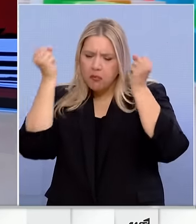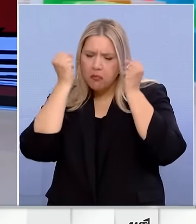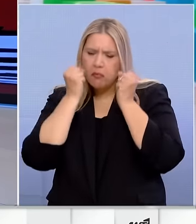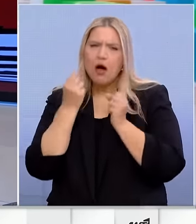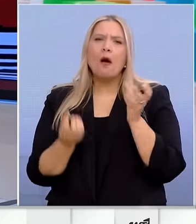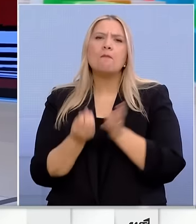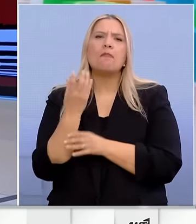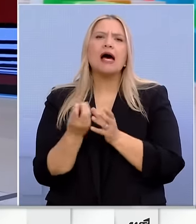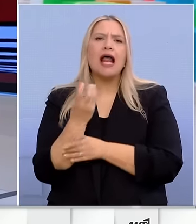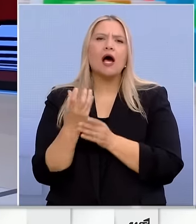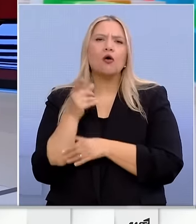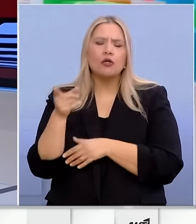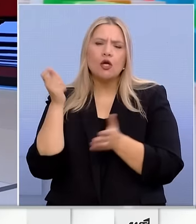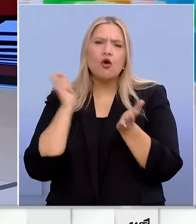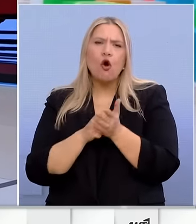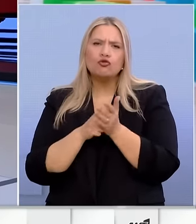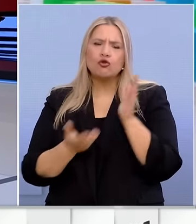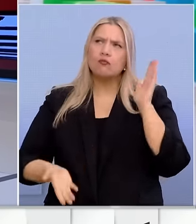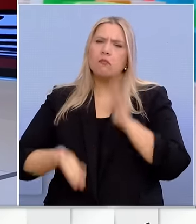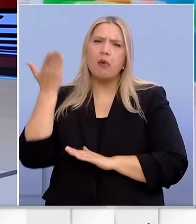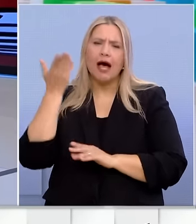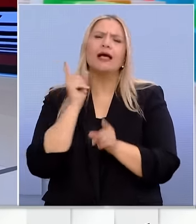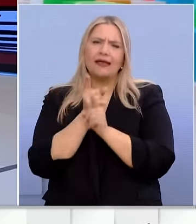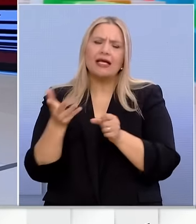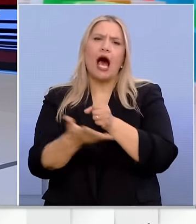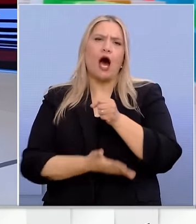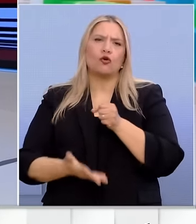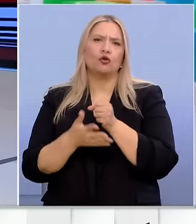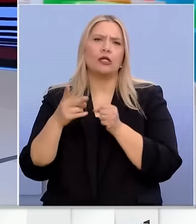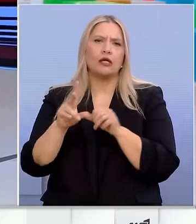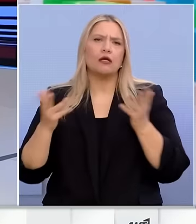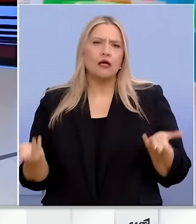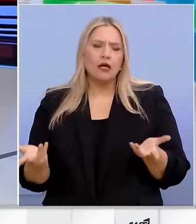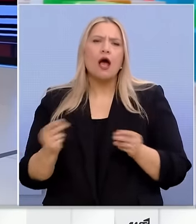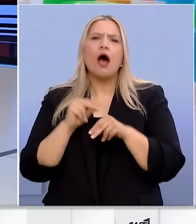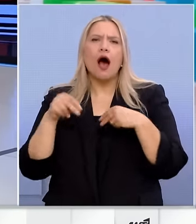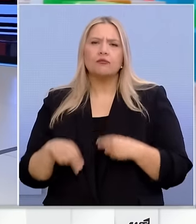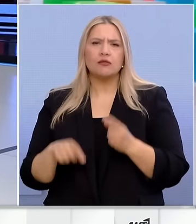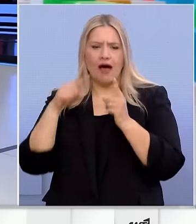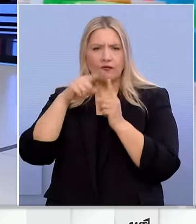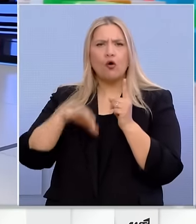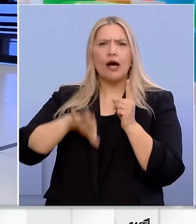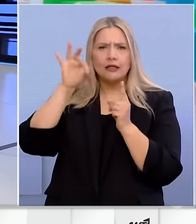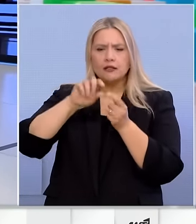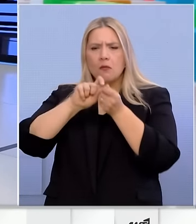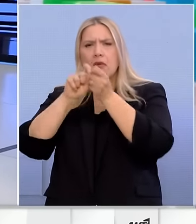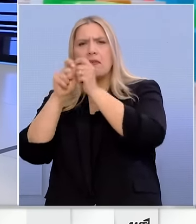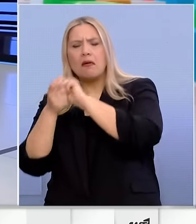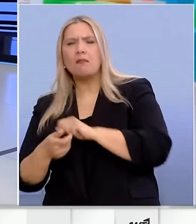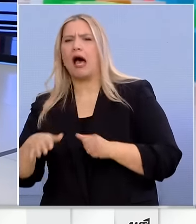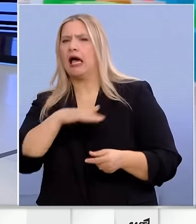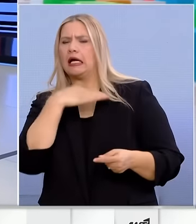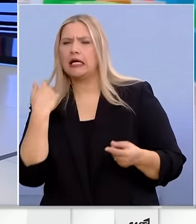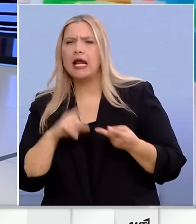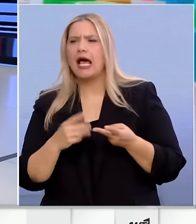λόγους που είναι μεγάλο το κόστος παραγωγής στην αγροτική παραγωγή και αυτό βεβαίως μετακυλίεται τουλάχιστον στο κρέας, σε άλλα